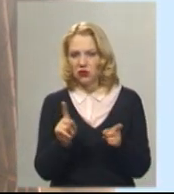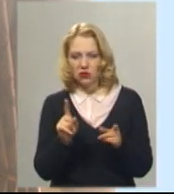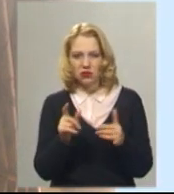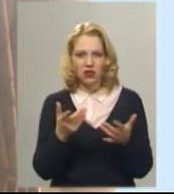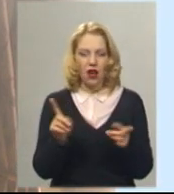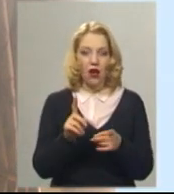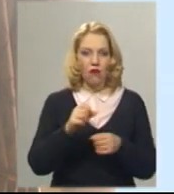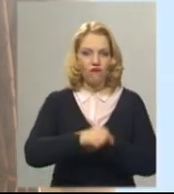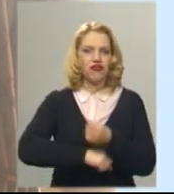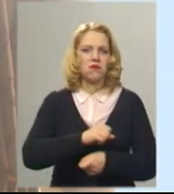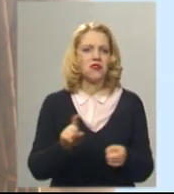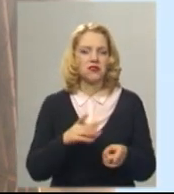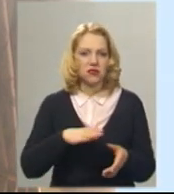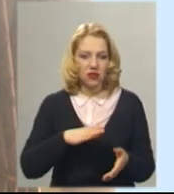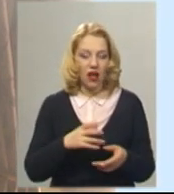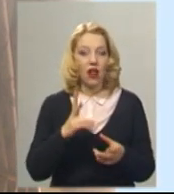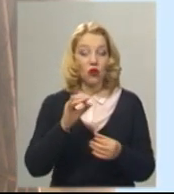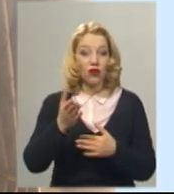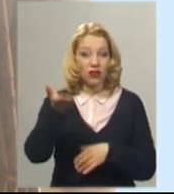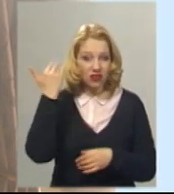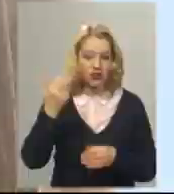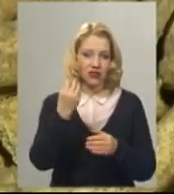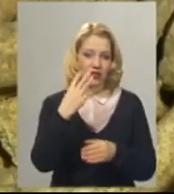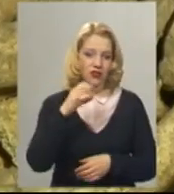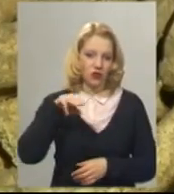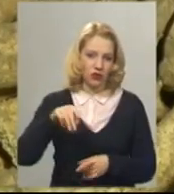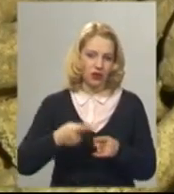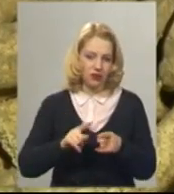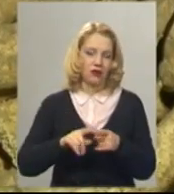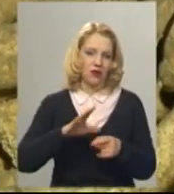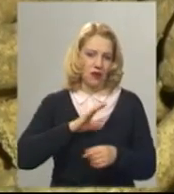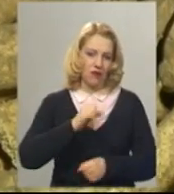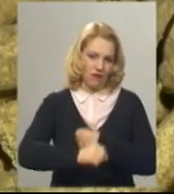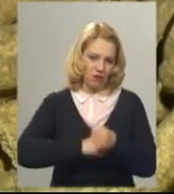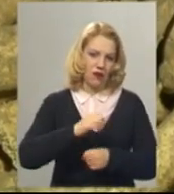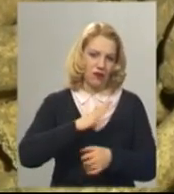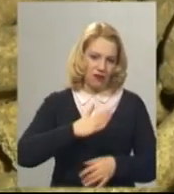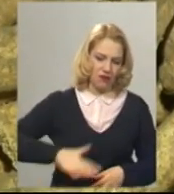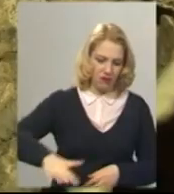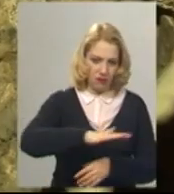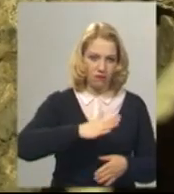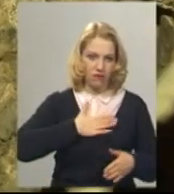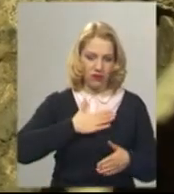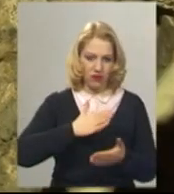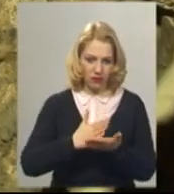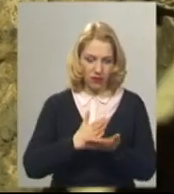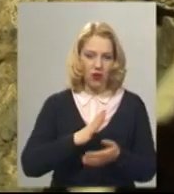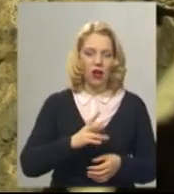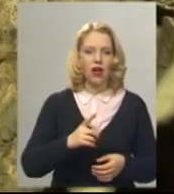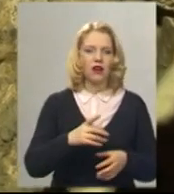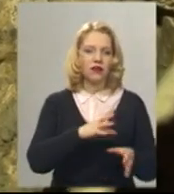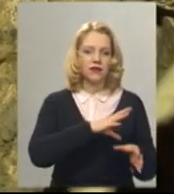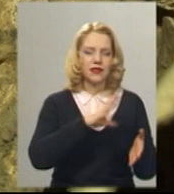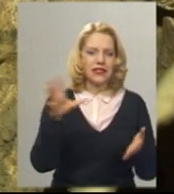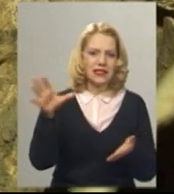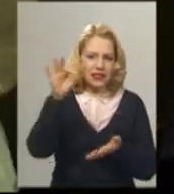бурі ведмеді, але, як бачимо, у XIII столітті вони водилися також на наших теренах. Городище загинуло одночасно, воно більше